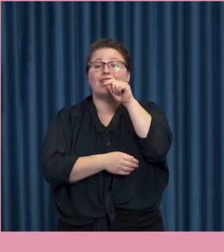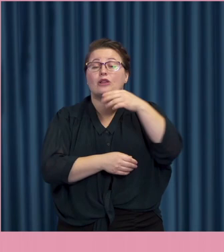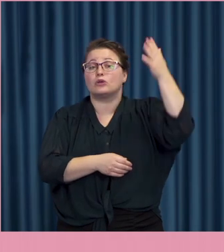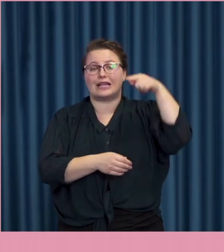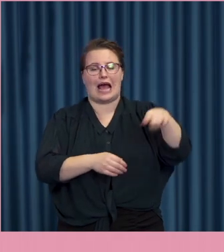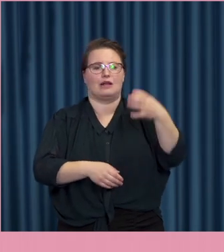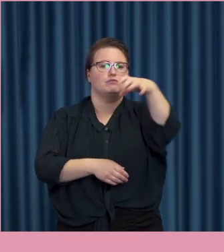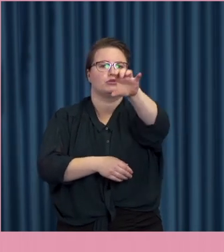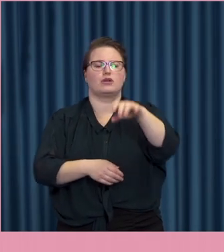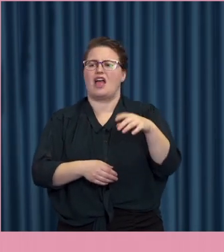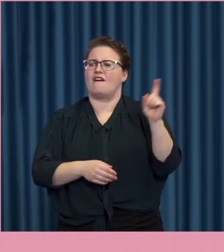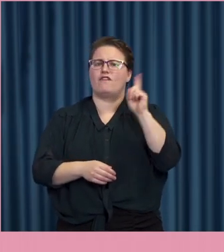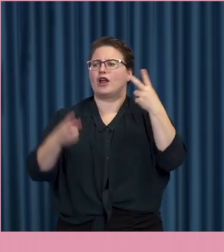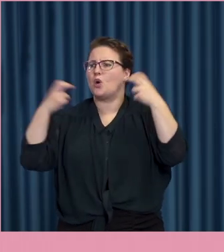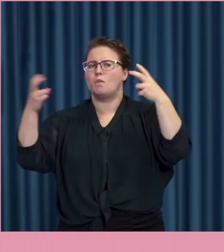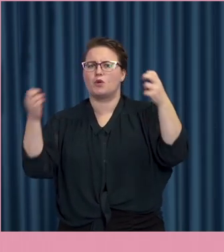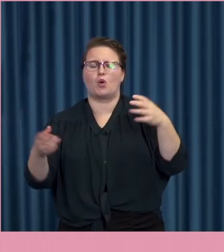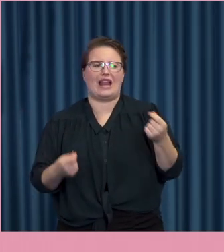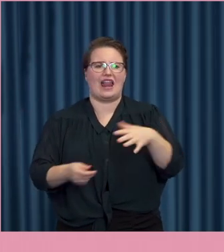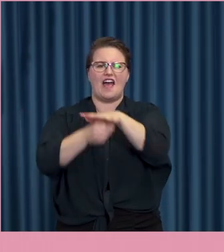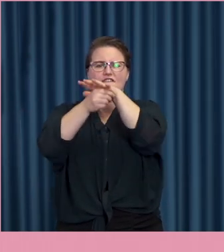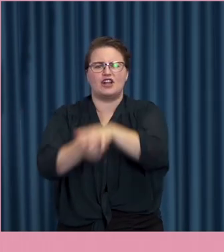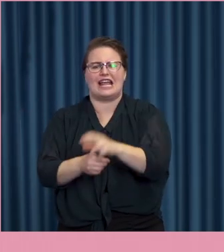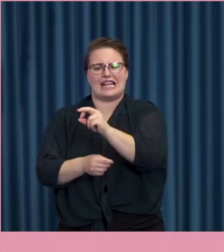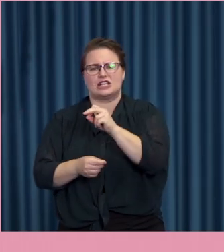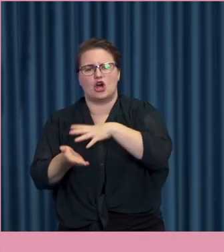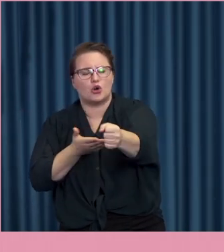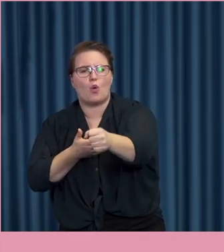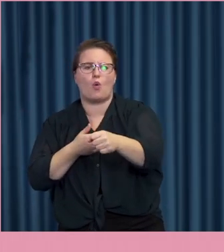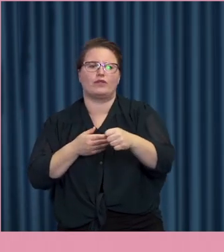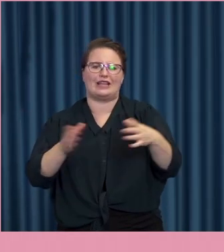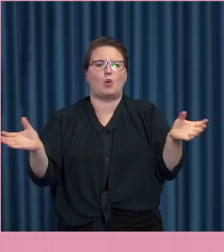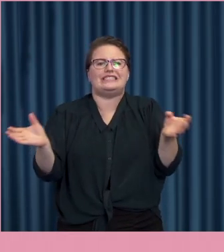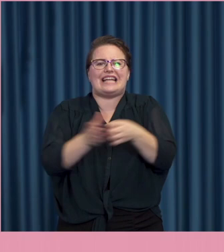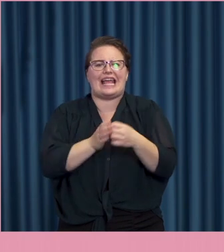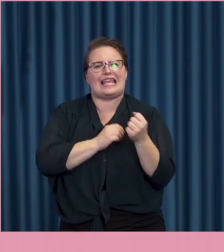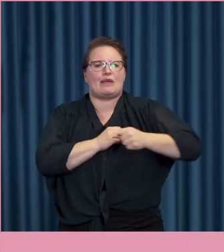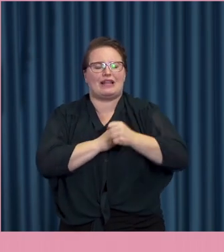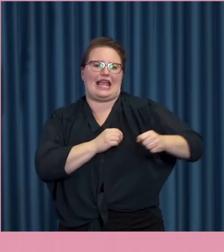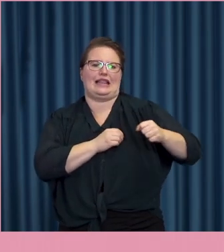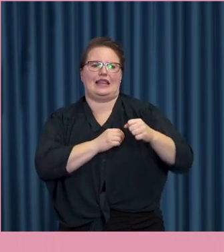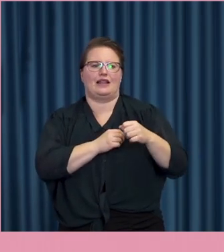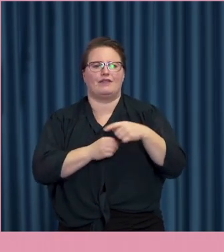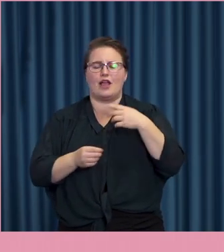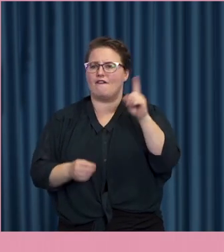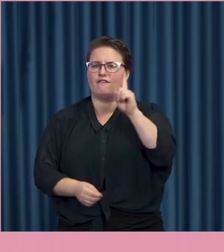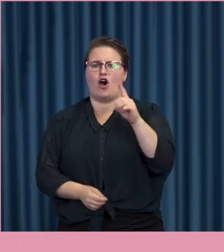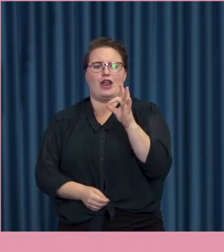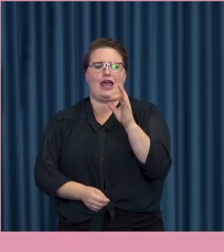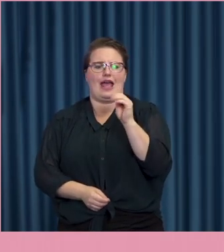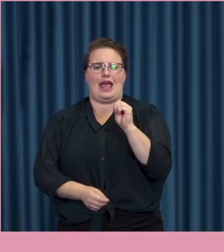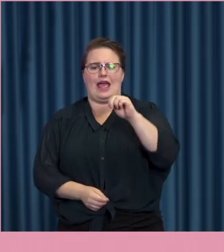när förnedringsronen och gängkriminaliteten är det som vi alla har på våra läppar? Var finns Henrik Schyffert,